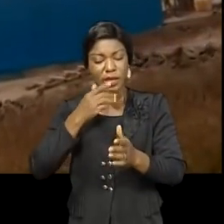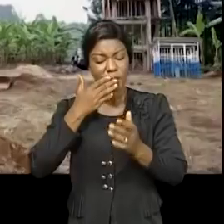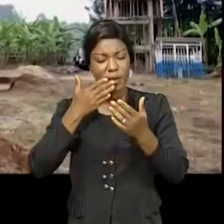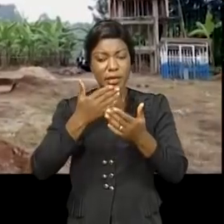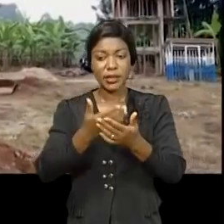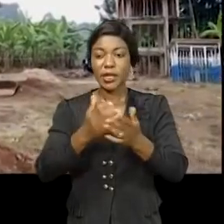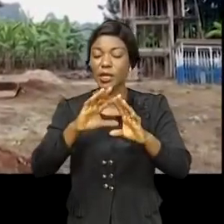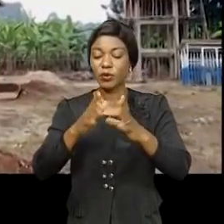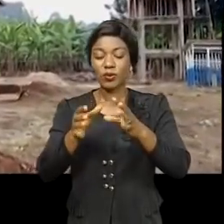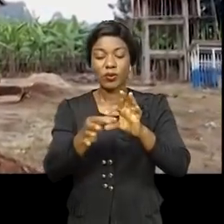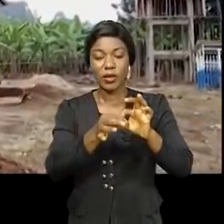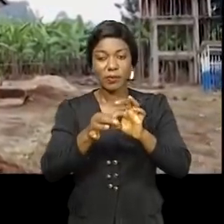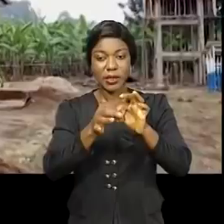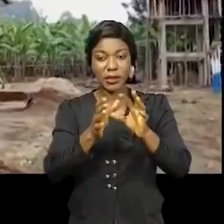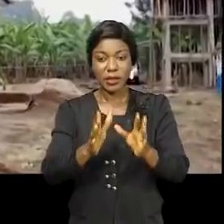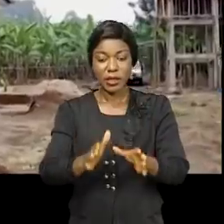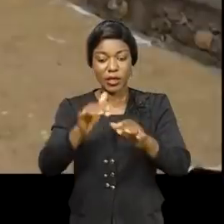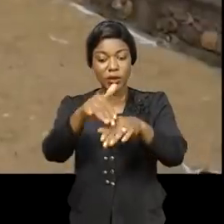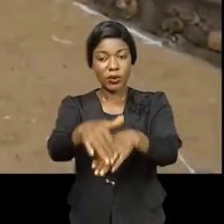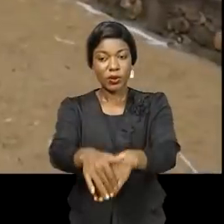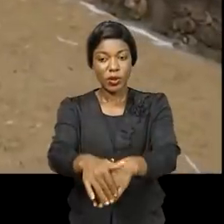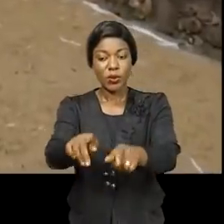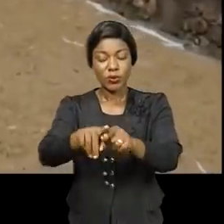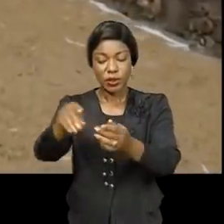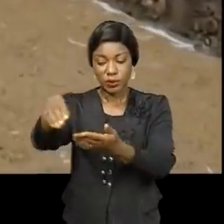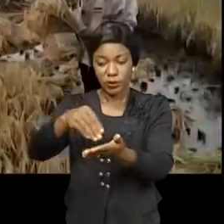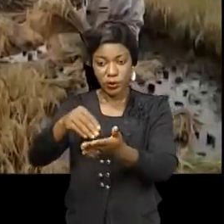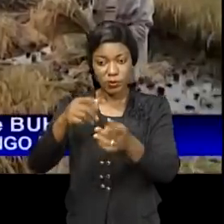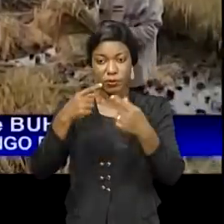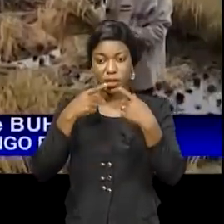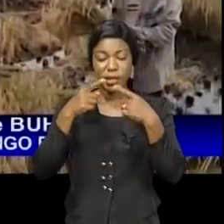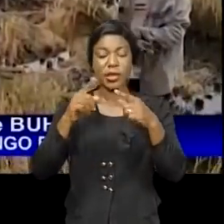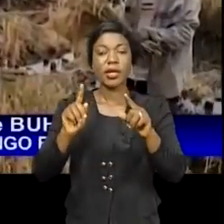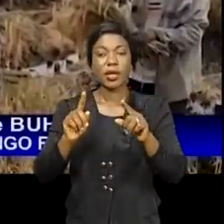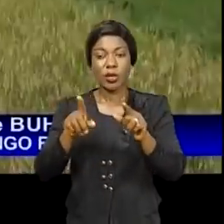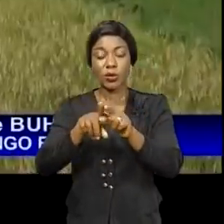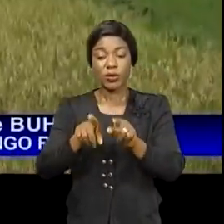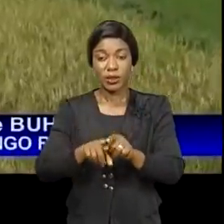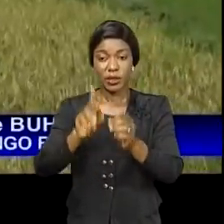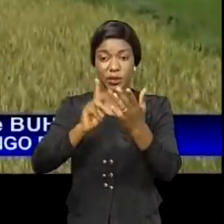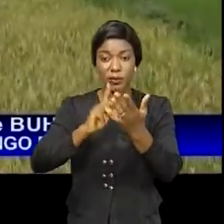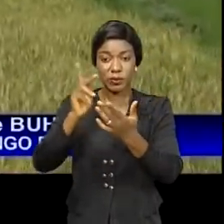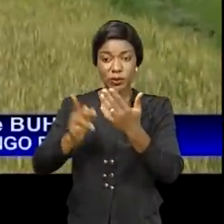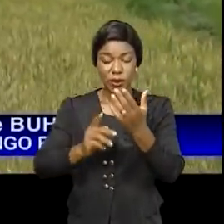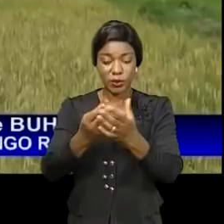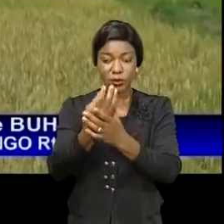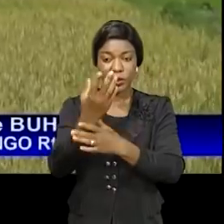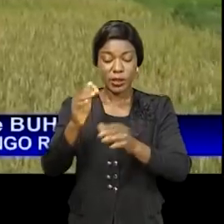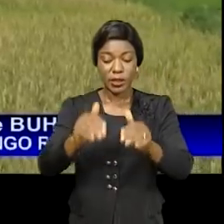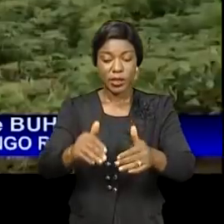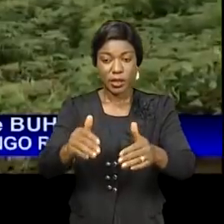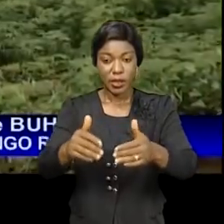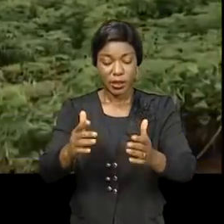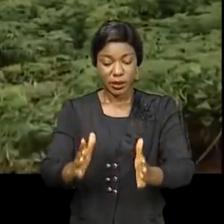partenaires impliqués dans ce secteur qui ont contribué pour cette réussite et plus particulièrement les projets de croissance agricole dans les grands lacs